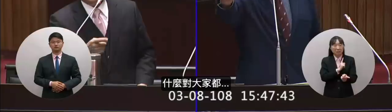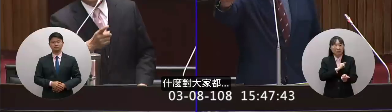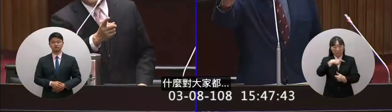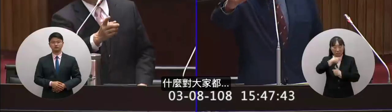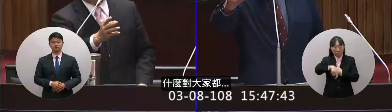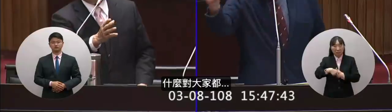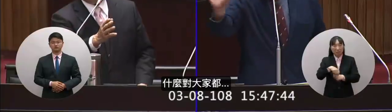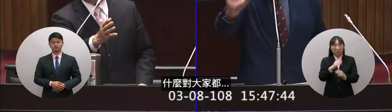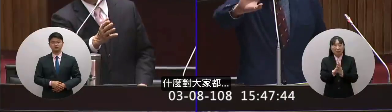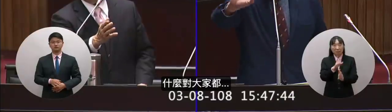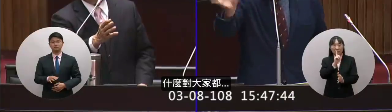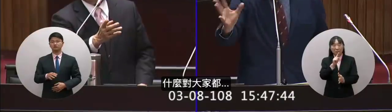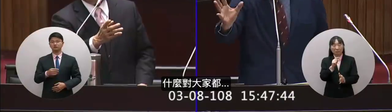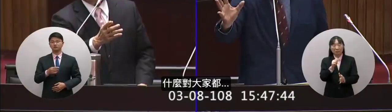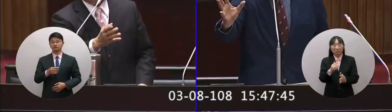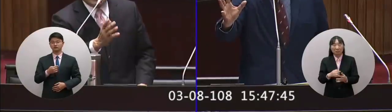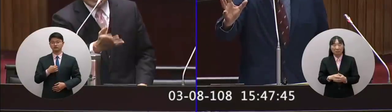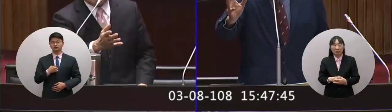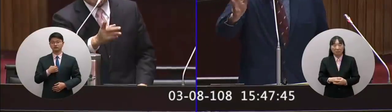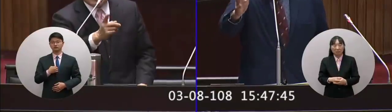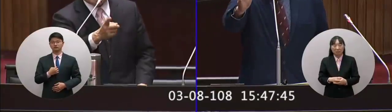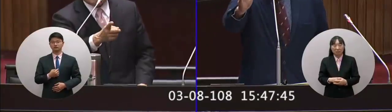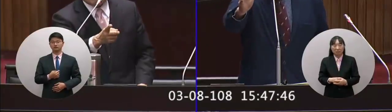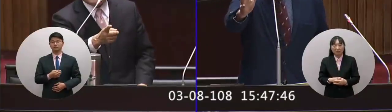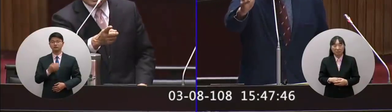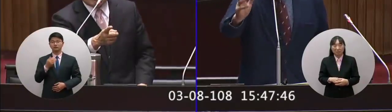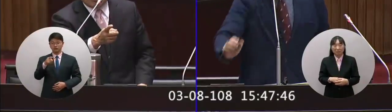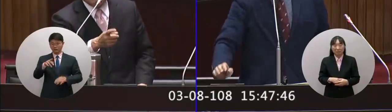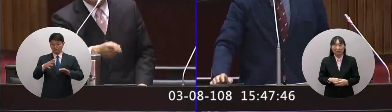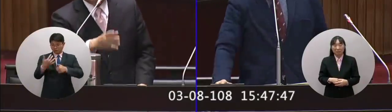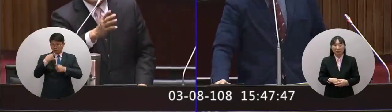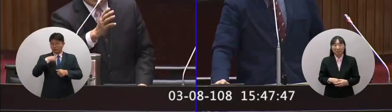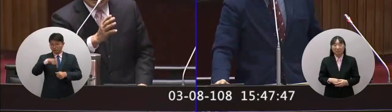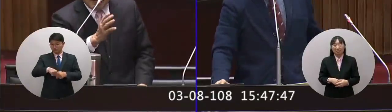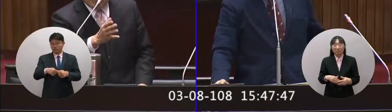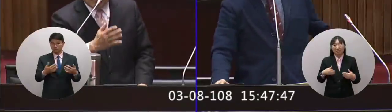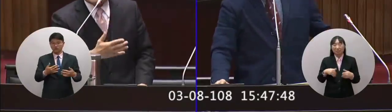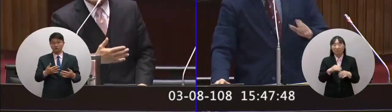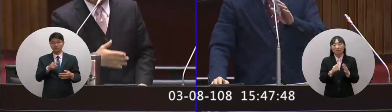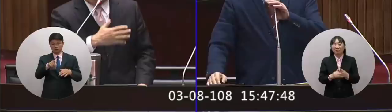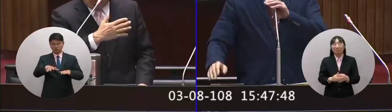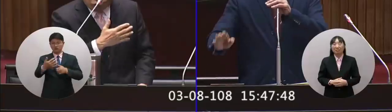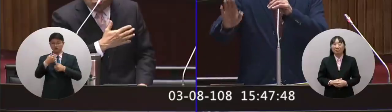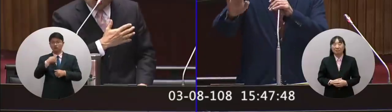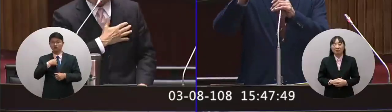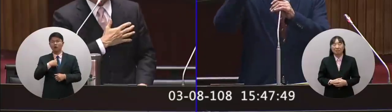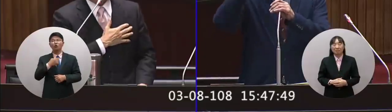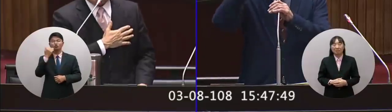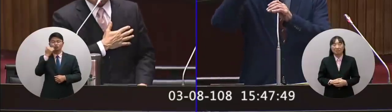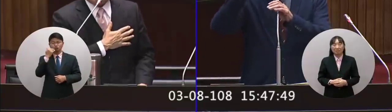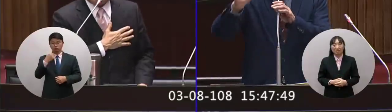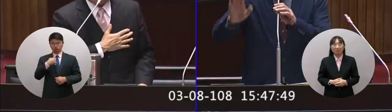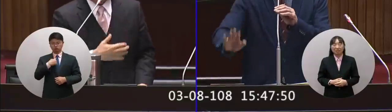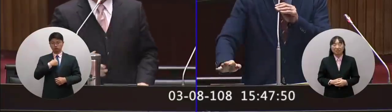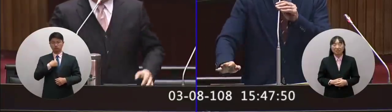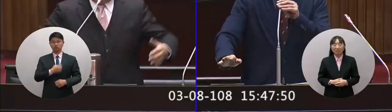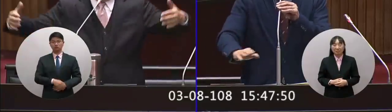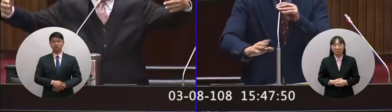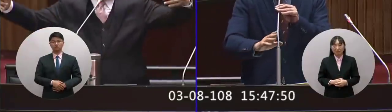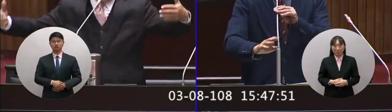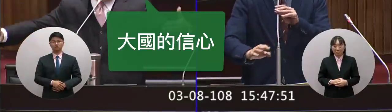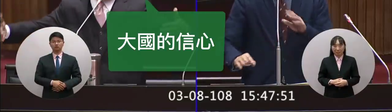你的什麼大家都你如果問我這點如果是我